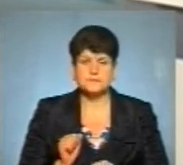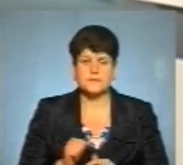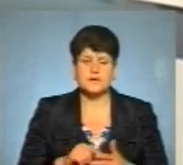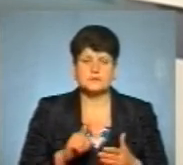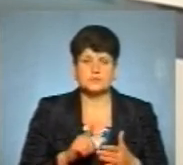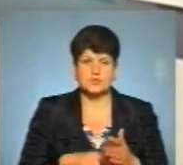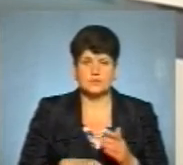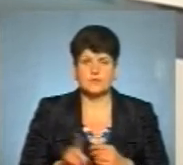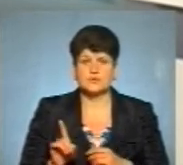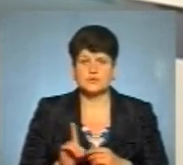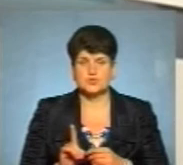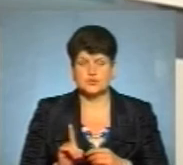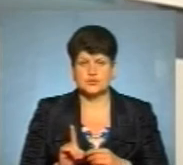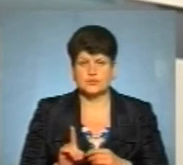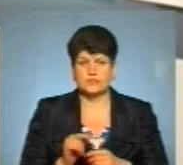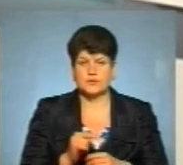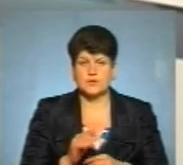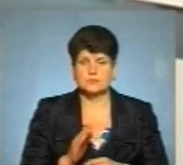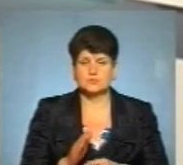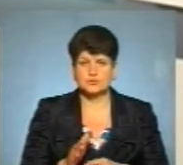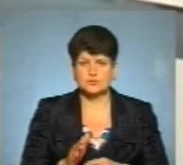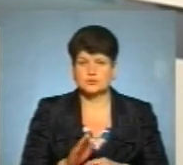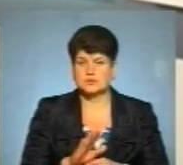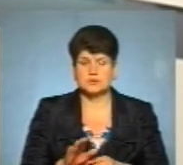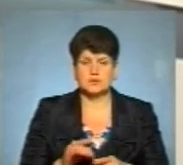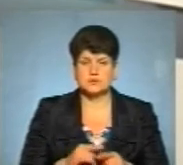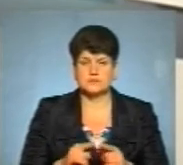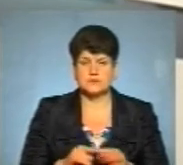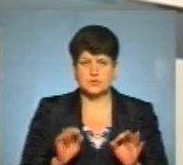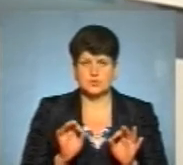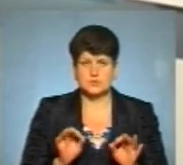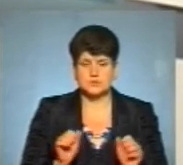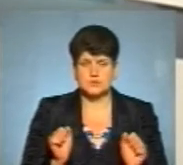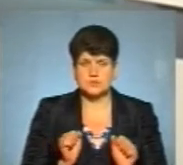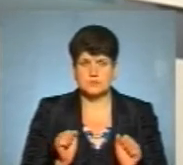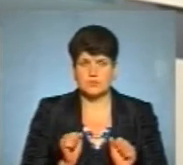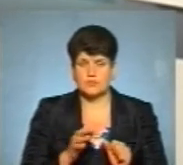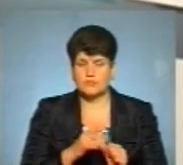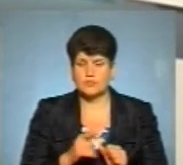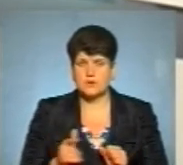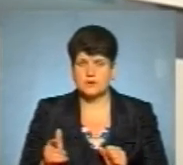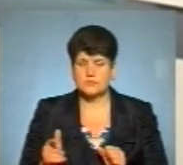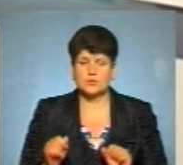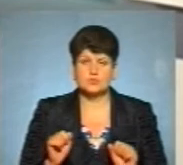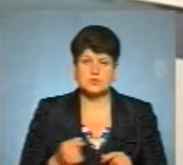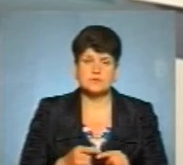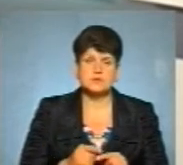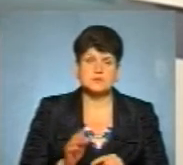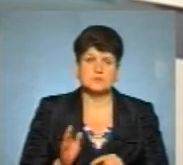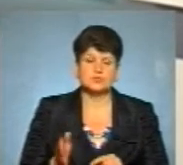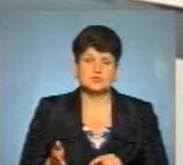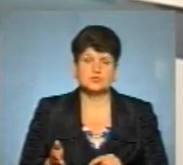Сподіваюся, що вона буде не раніше осінньо, зимови і хвилі. Можливо, це буде